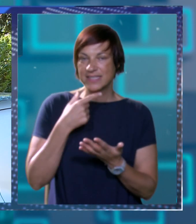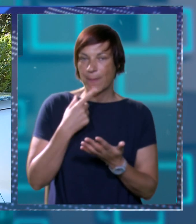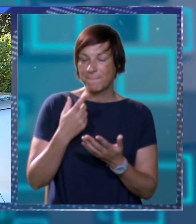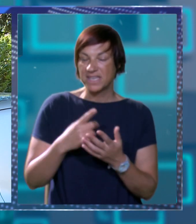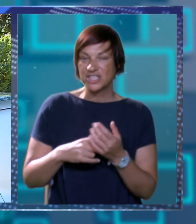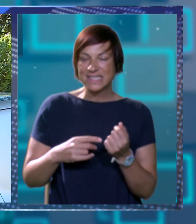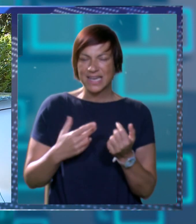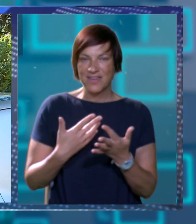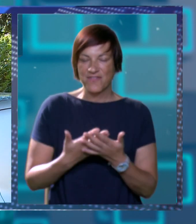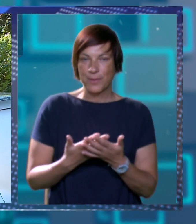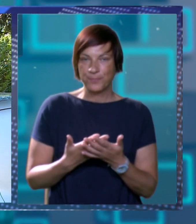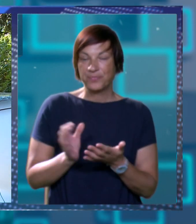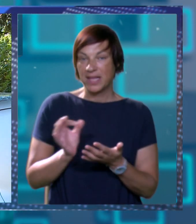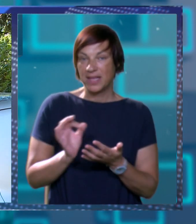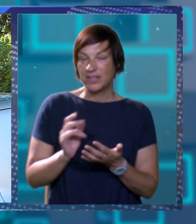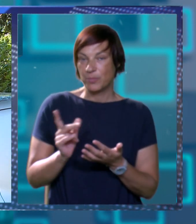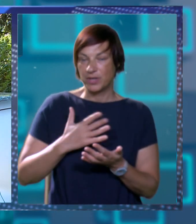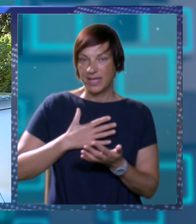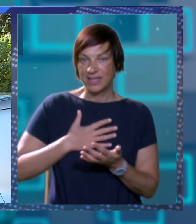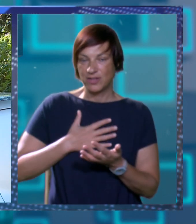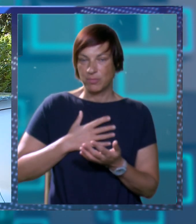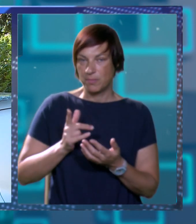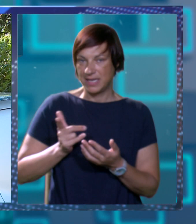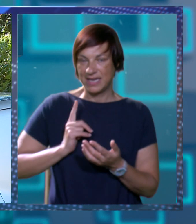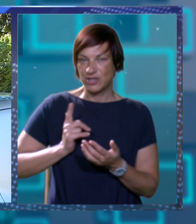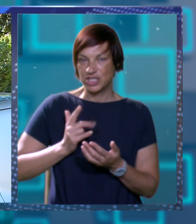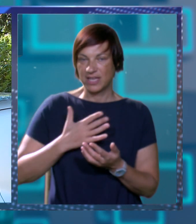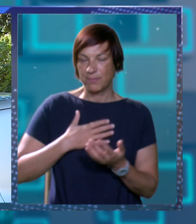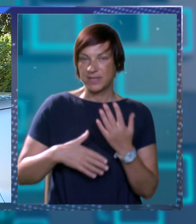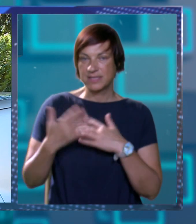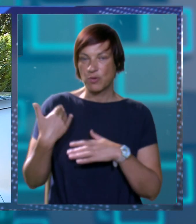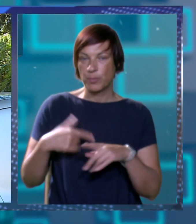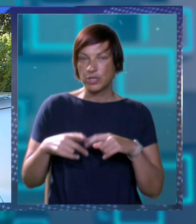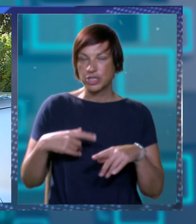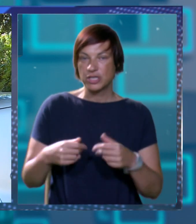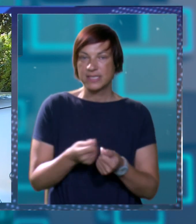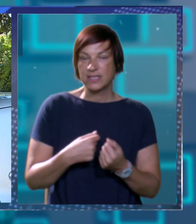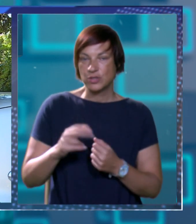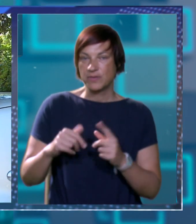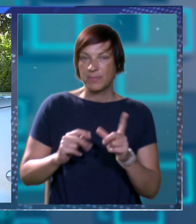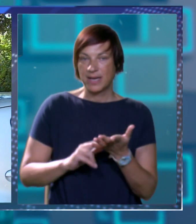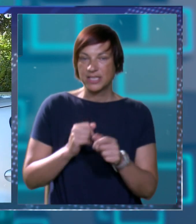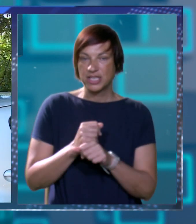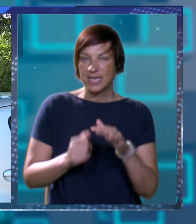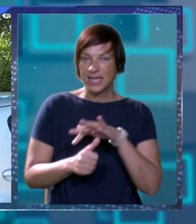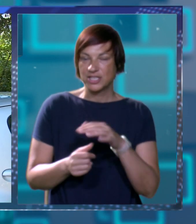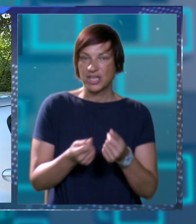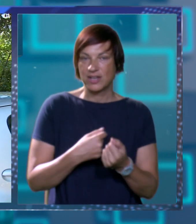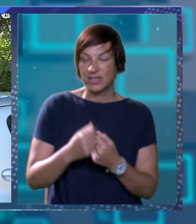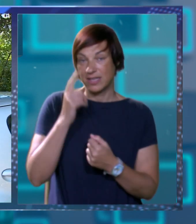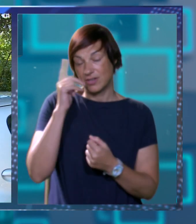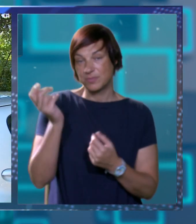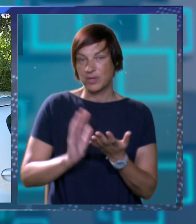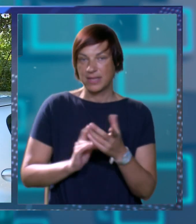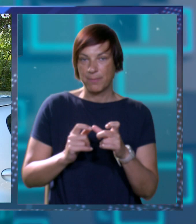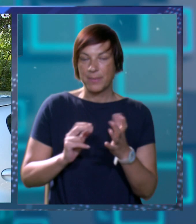priča krije? Pa dobro nije to po meni neočekivano mi smo u prošlosti društva imali inženjera na čelu društva vi znate i